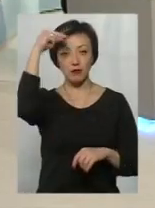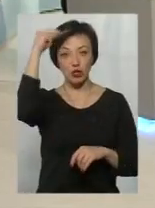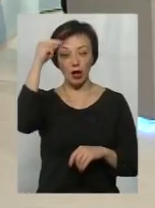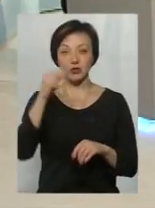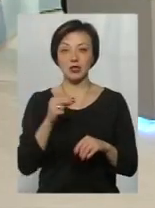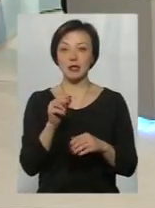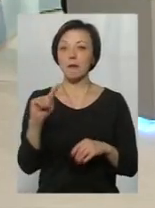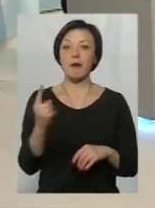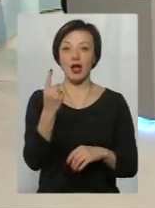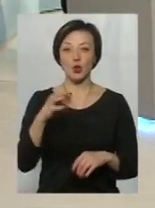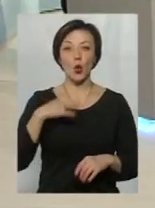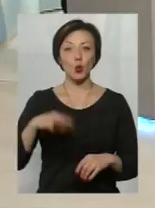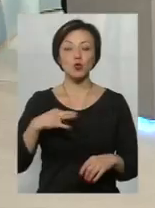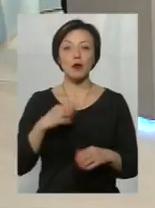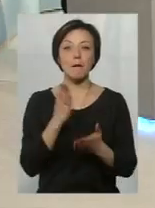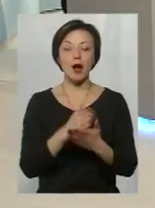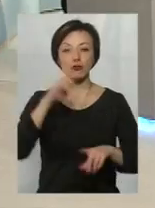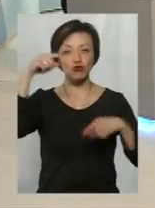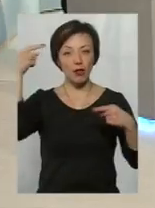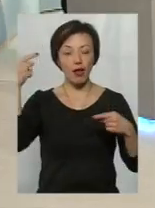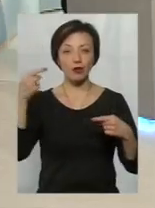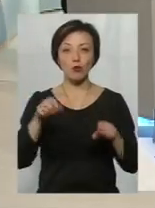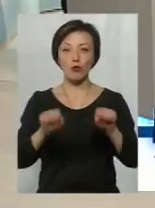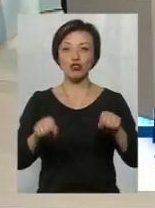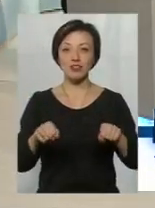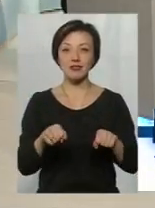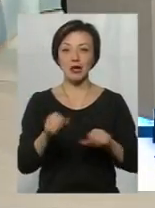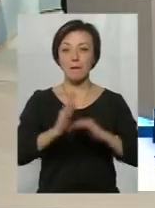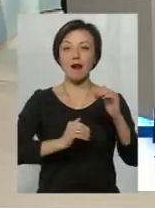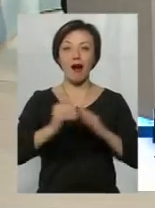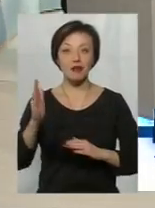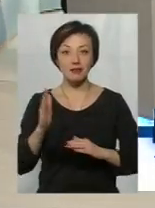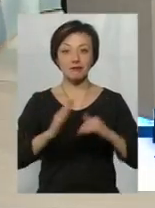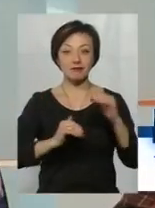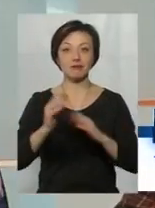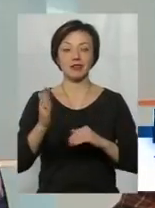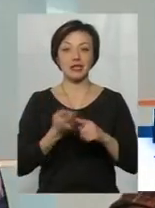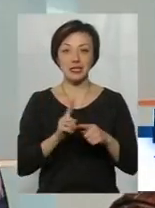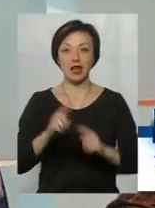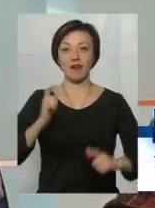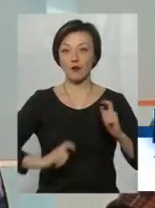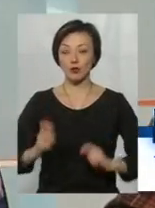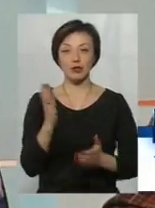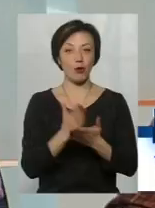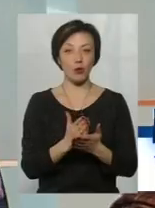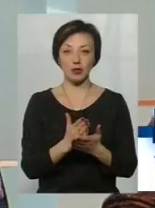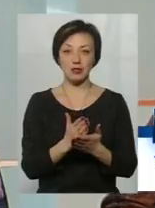буквально з першого курсу, маючи шалену можливість практикуватися, цей гаузі знаходиться